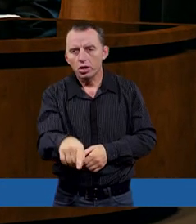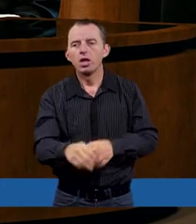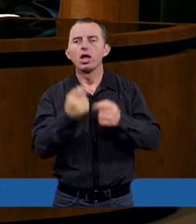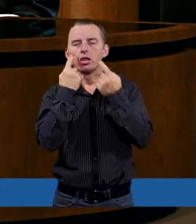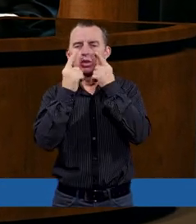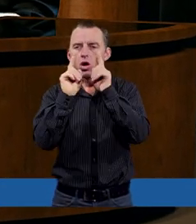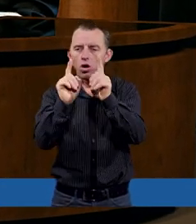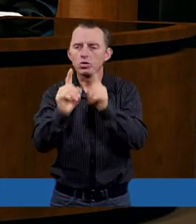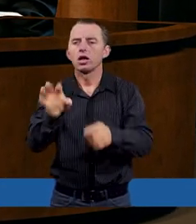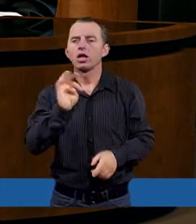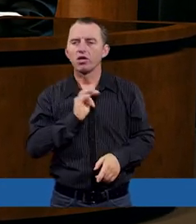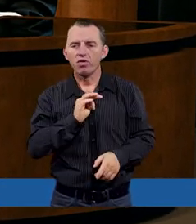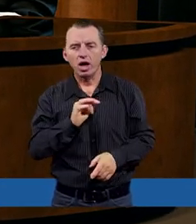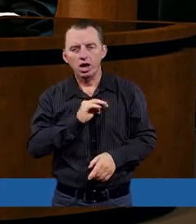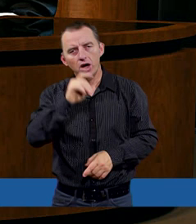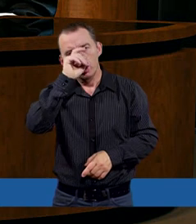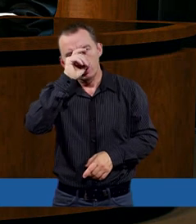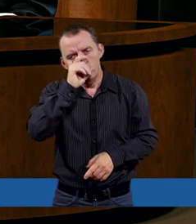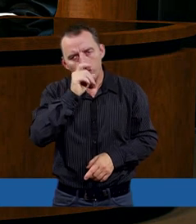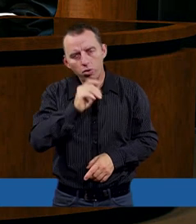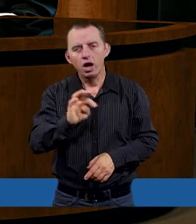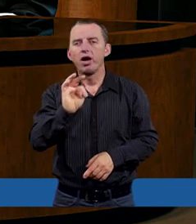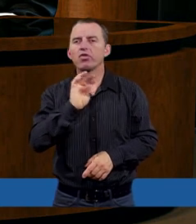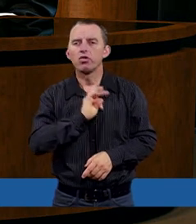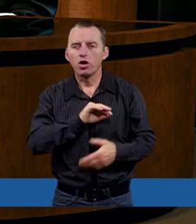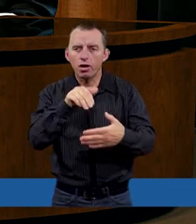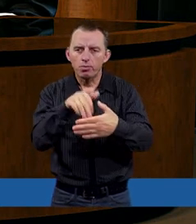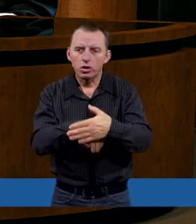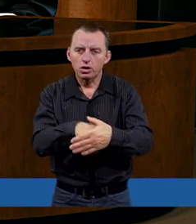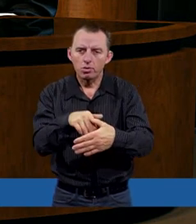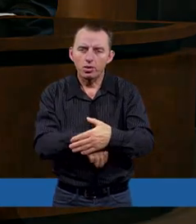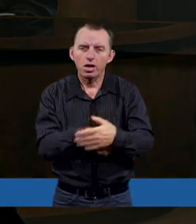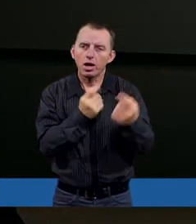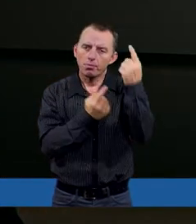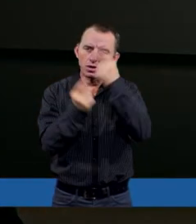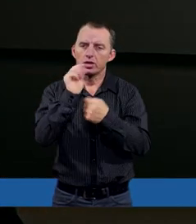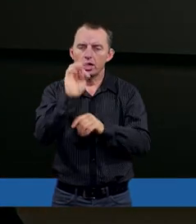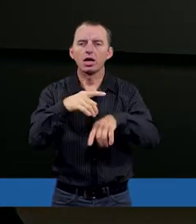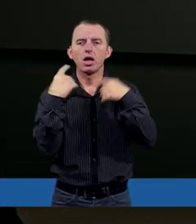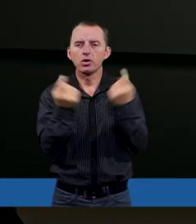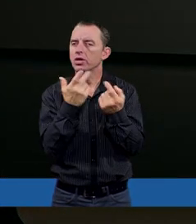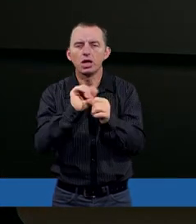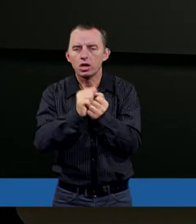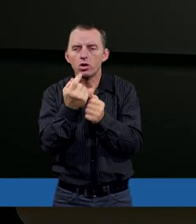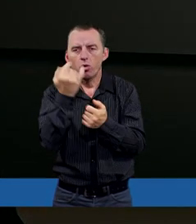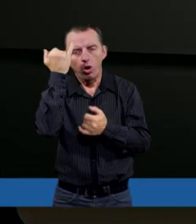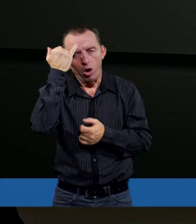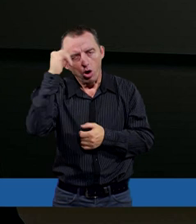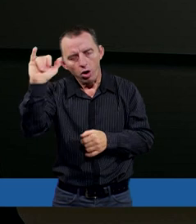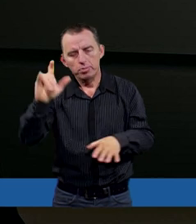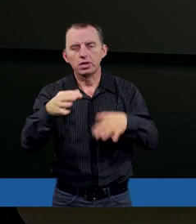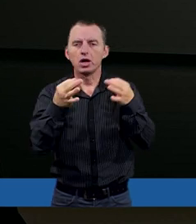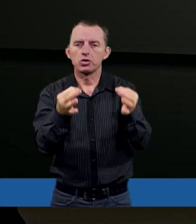dostrzec swego zła w swoim postępowaniu. Myślę, że takie sytuacje też nie są nam obce, nawet dzisiaj, prawda?